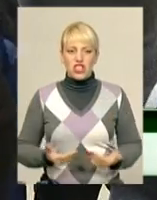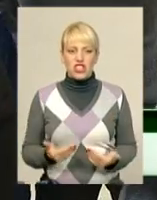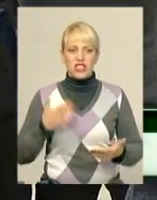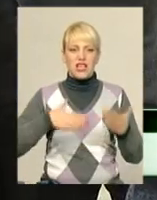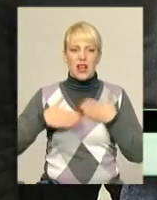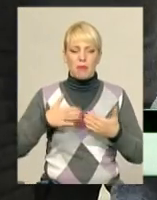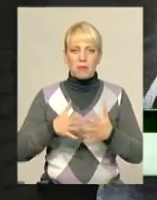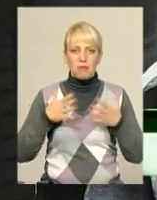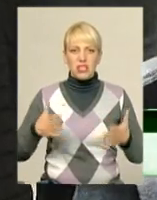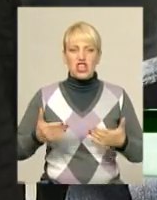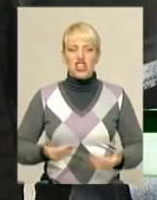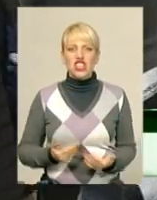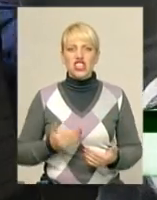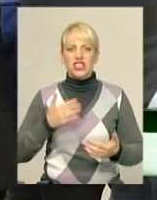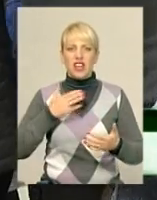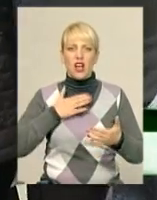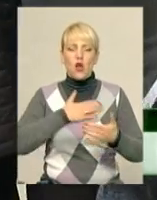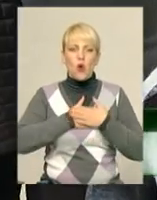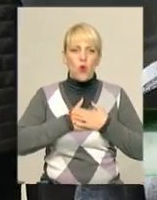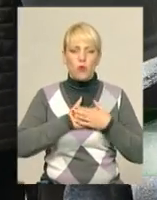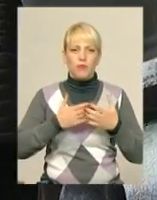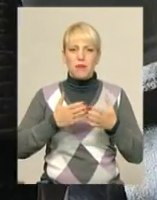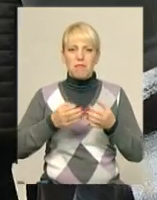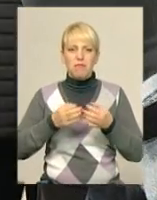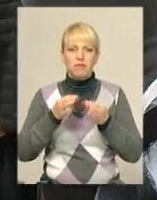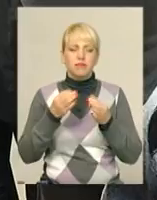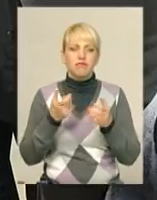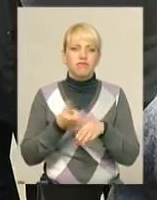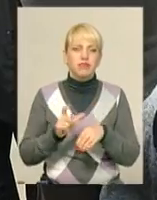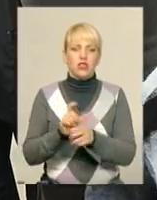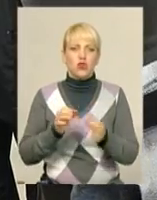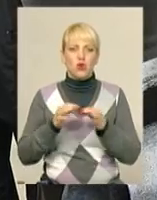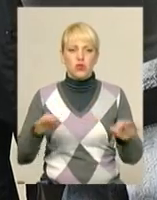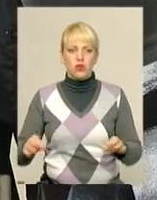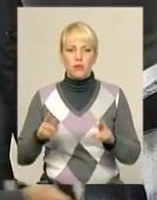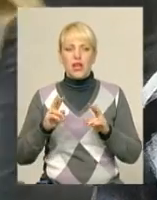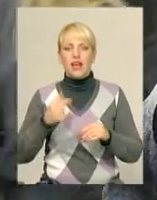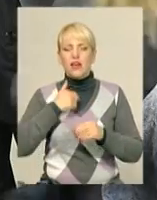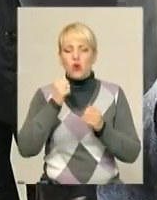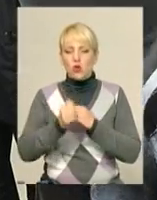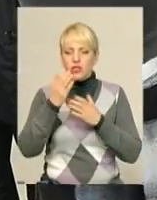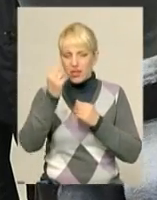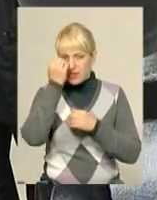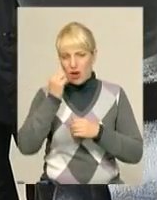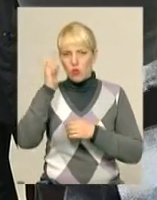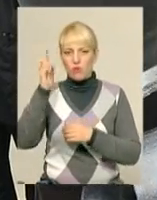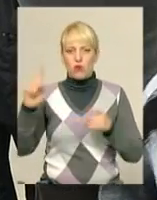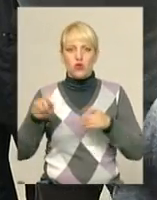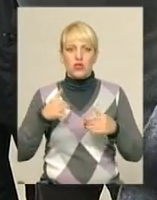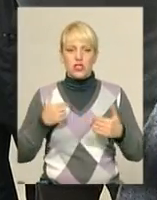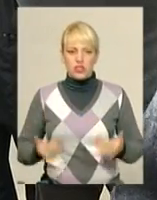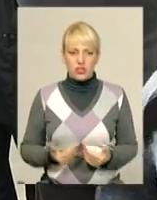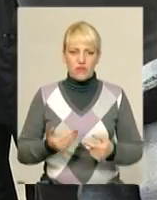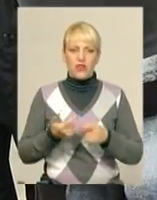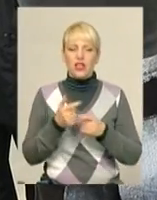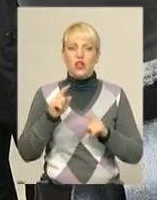життєлюбним, більш розкутним. Я кожного дня дякую Богу. Я от коли очінувся,